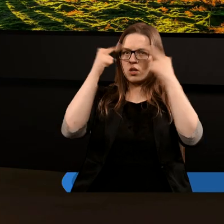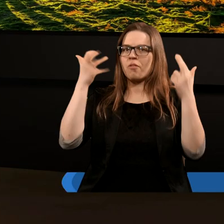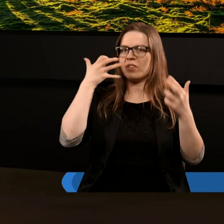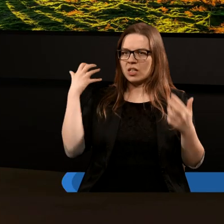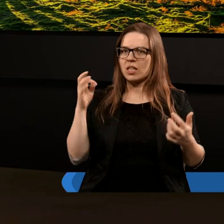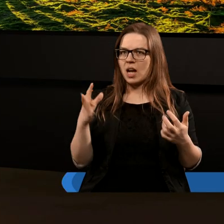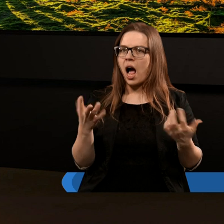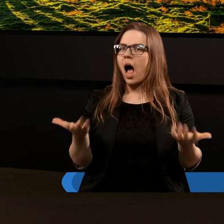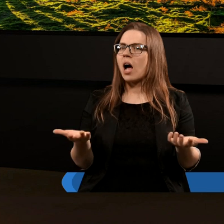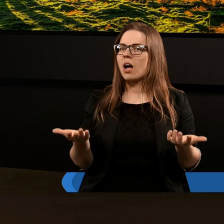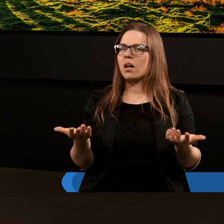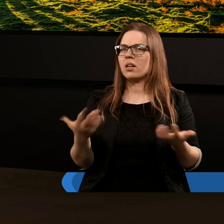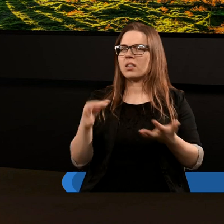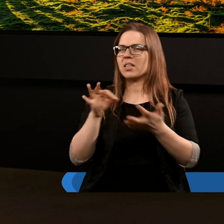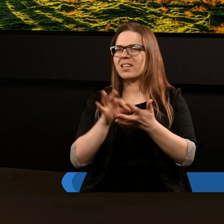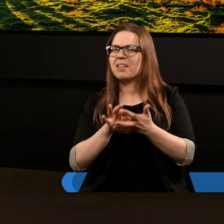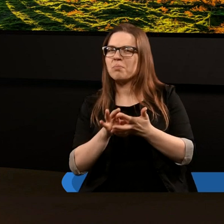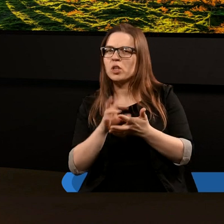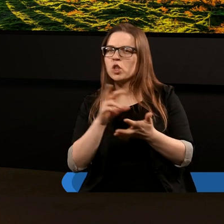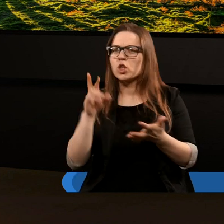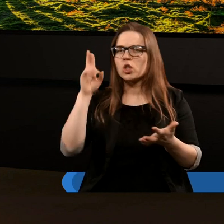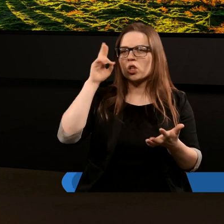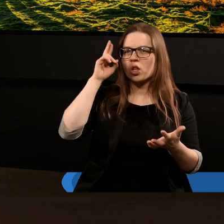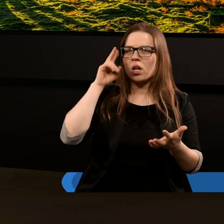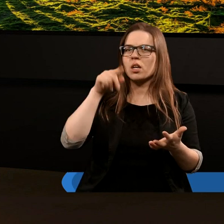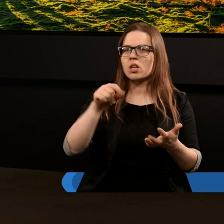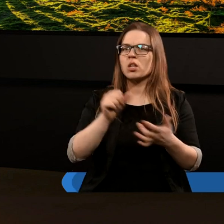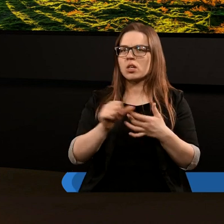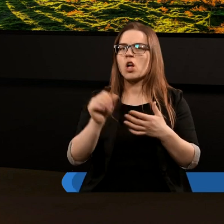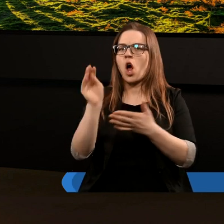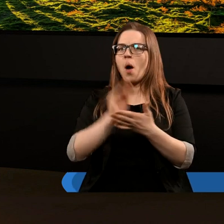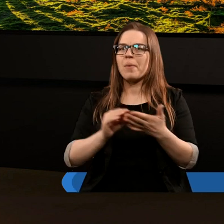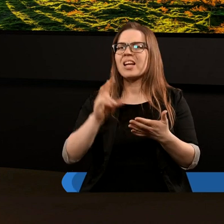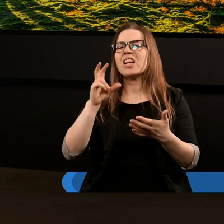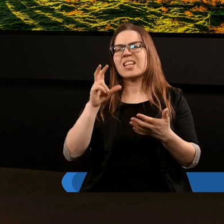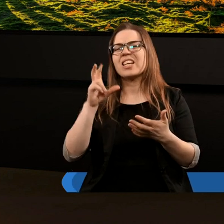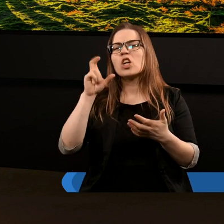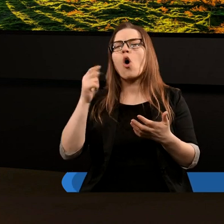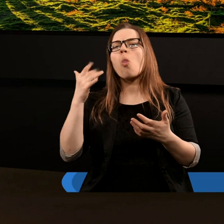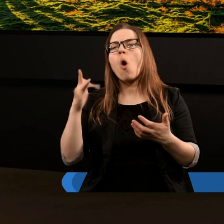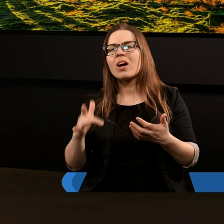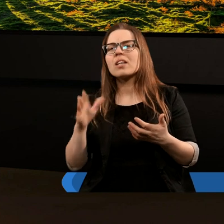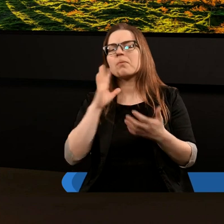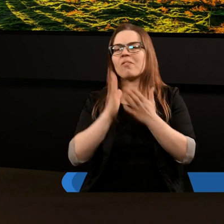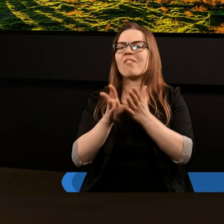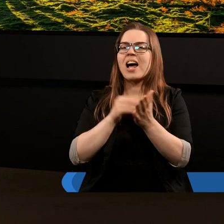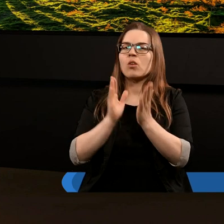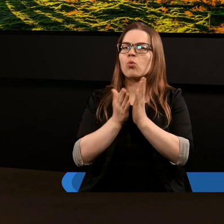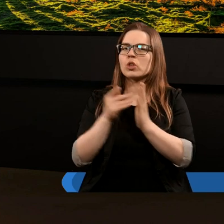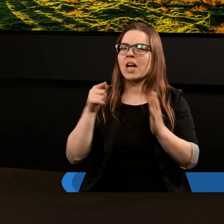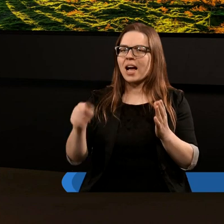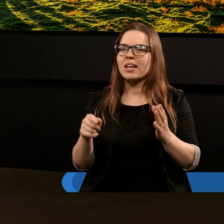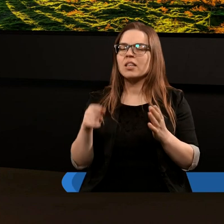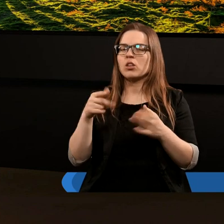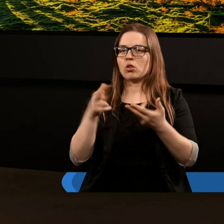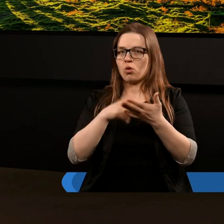wcześniej, tak? Ale nie jestem pewny, czy zrozumiałem, czy rzeczywiście jest to opis chronologiczny. Czyli według twojego zrozumienia ta